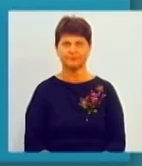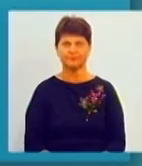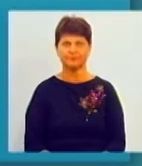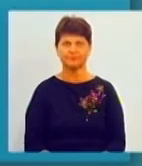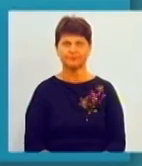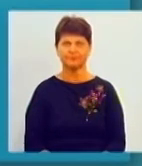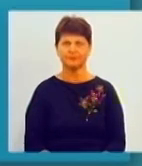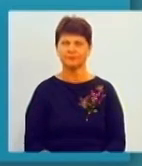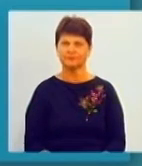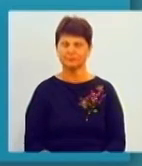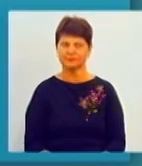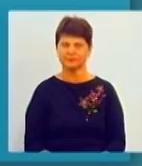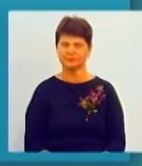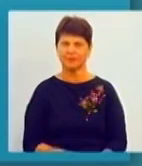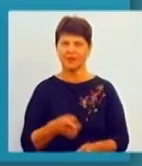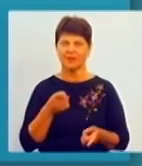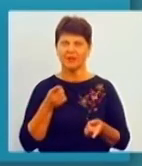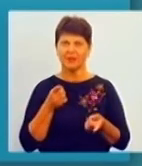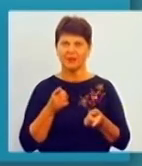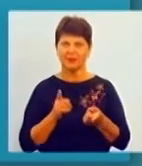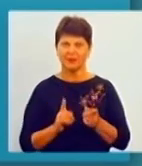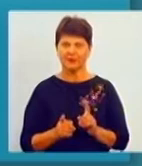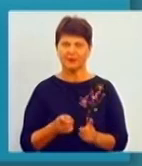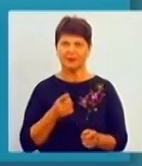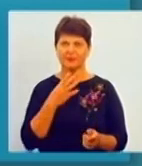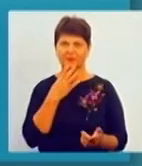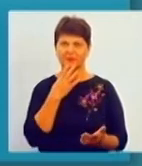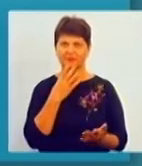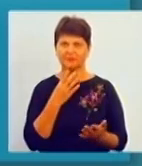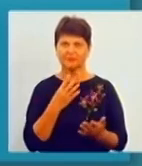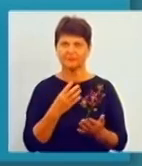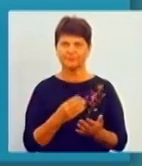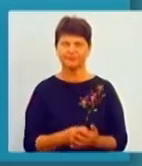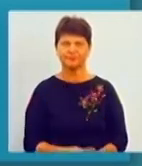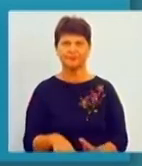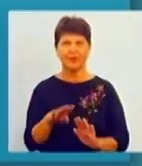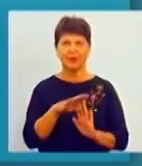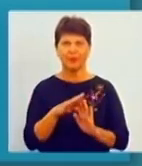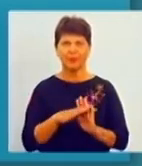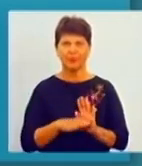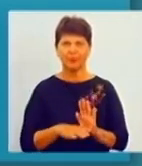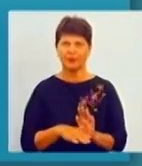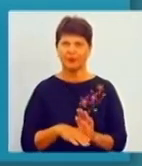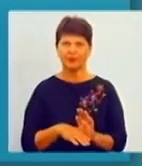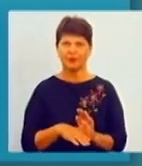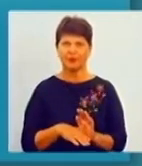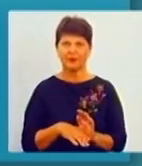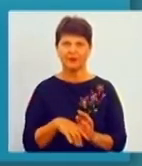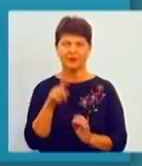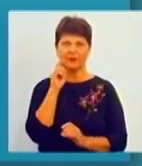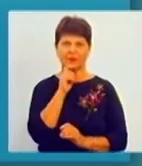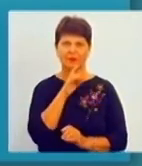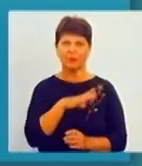«Роджина» дійсно скоротив свою регіональну програму, тому числі і велики з Вінниці були